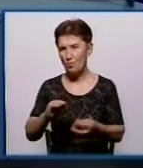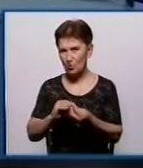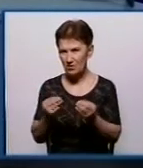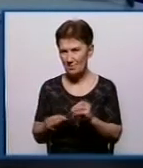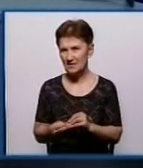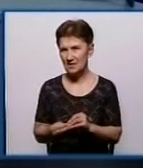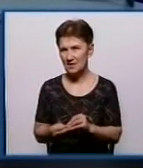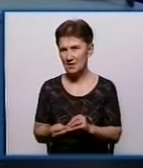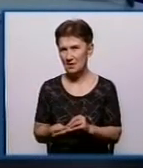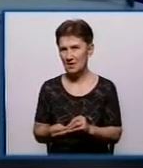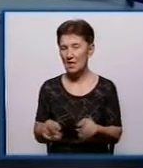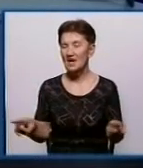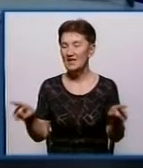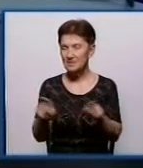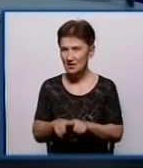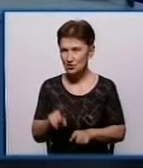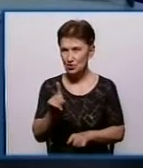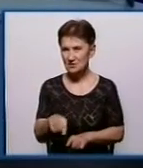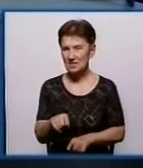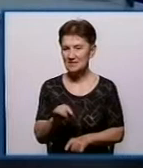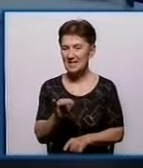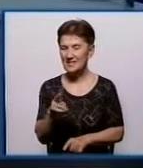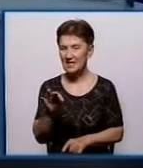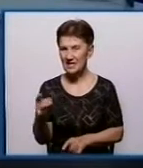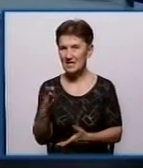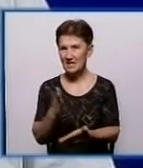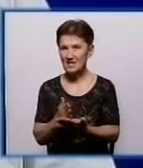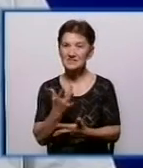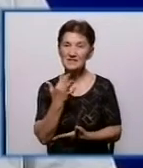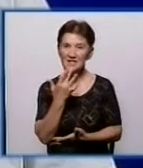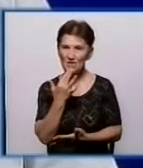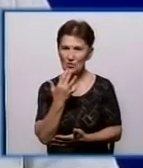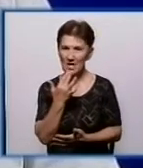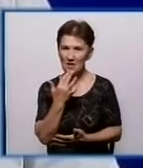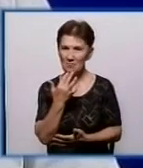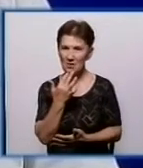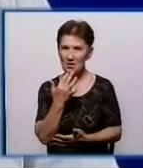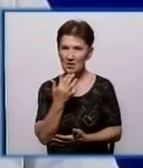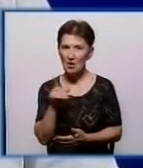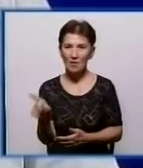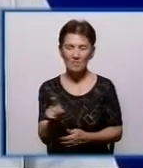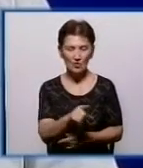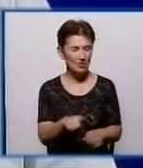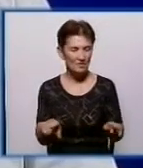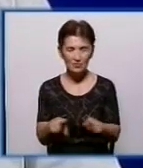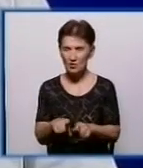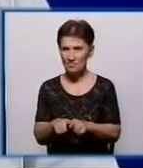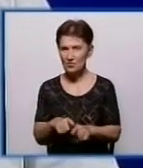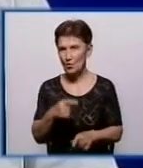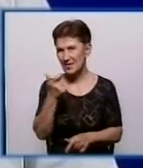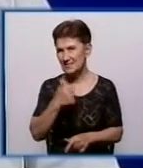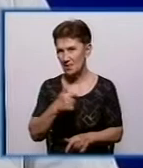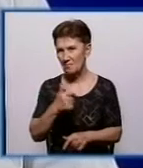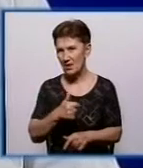І те ж саме НКРЄ, хоч і є національним регулятором, воно все одно себе позиціонує як орган